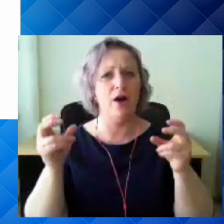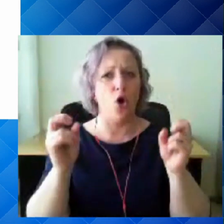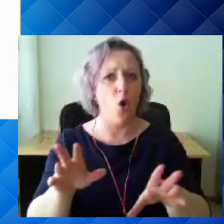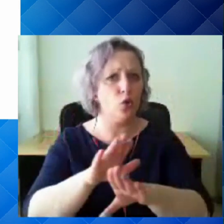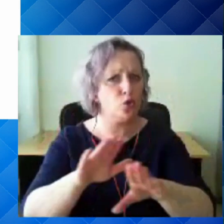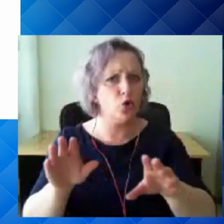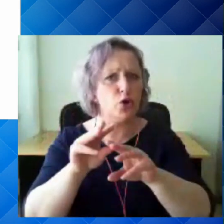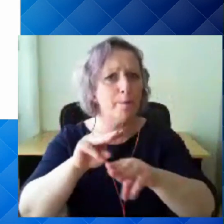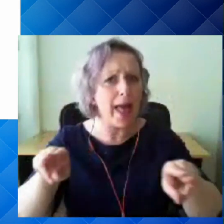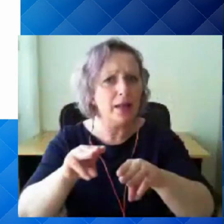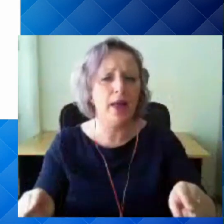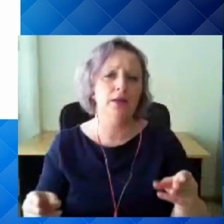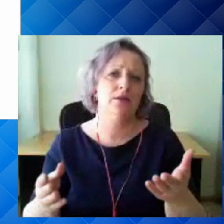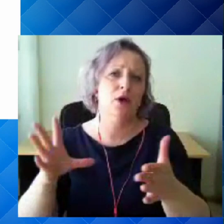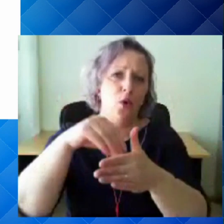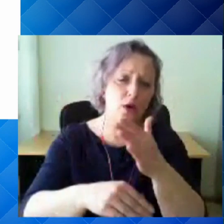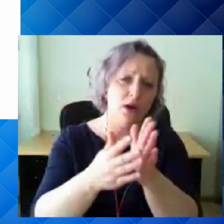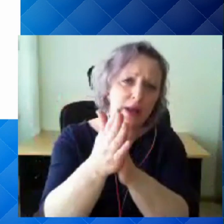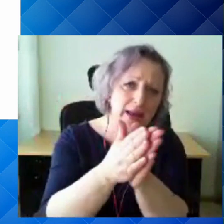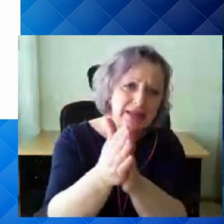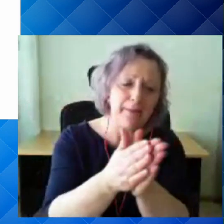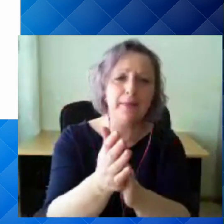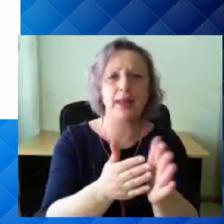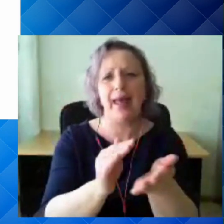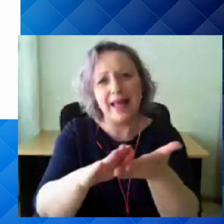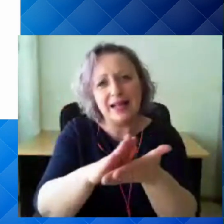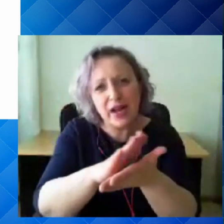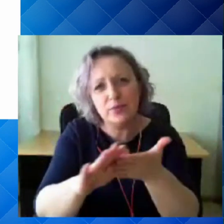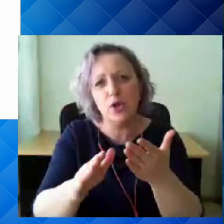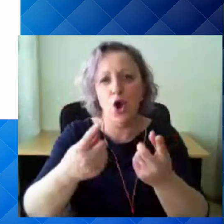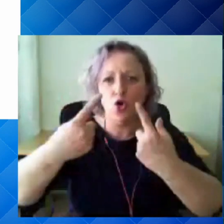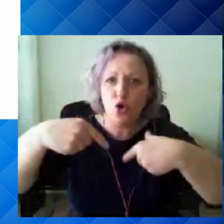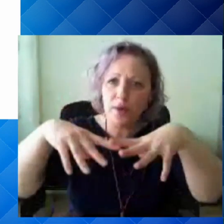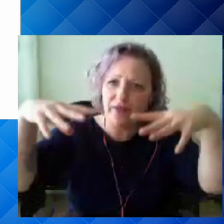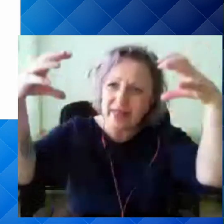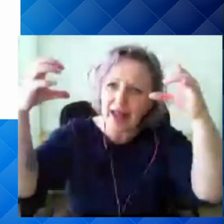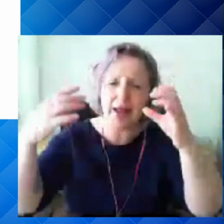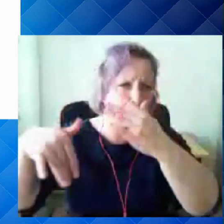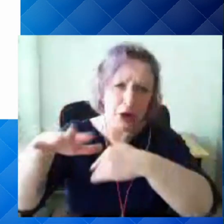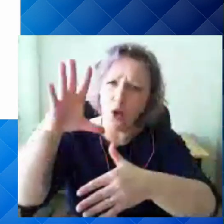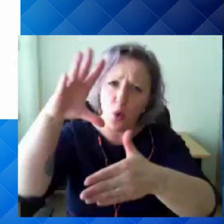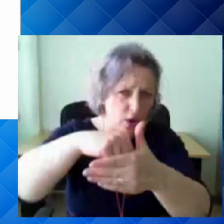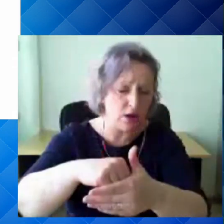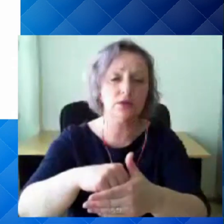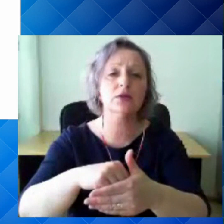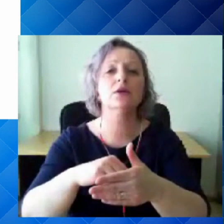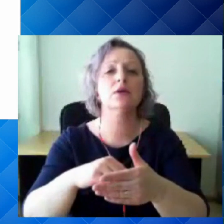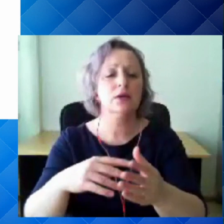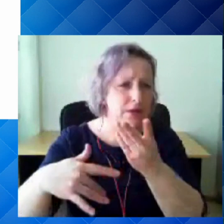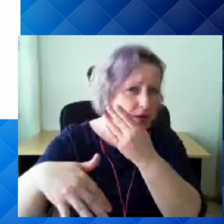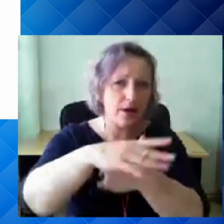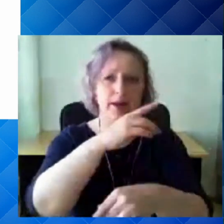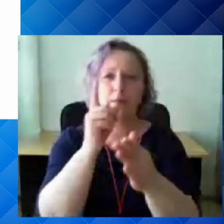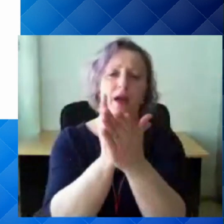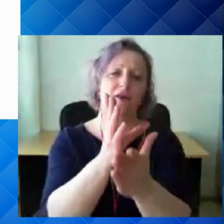kulgas kätte pesemine, desinfitseerimine, ruumide ventileerimine ja muud peavad